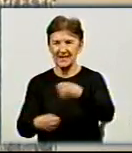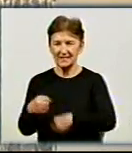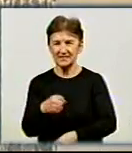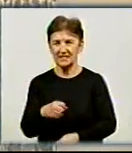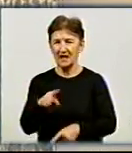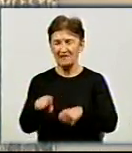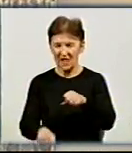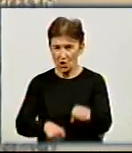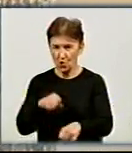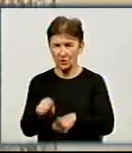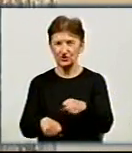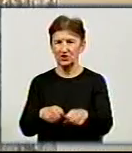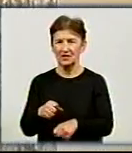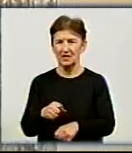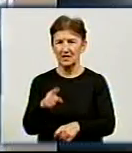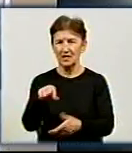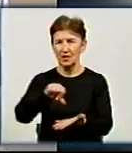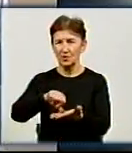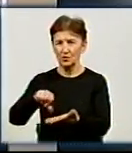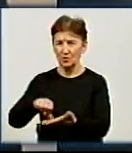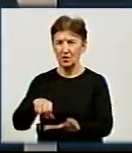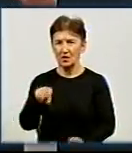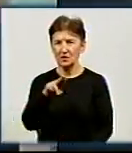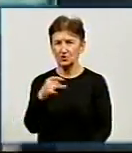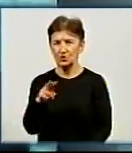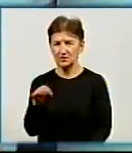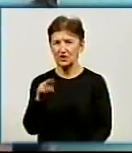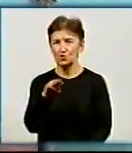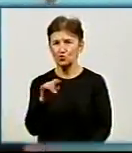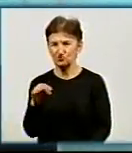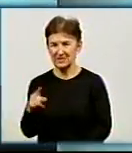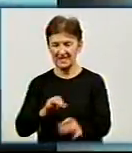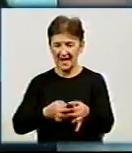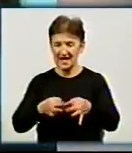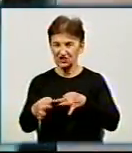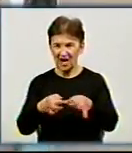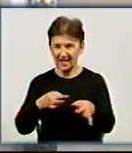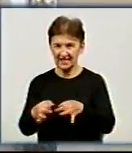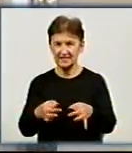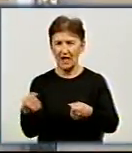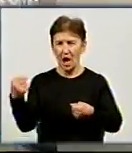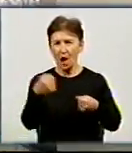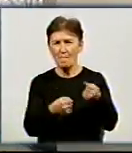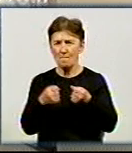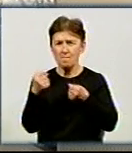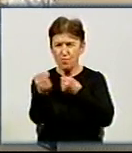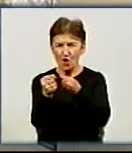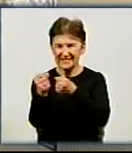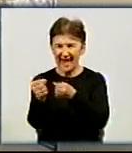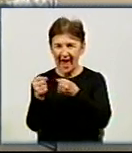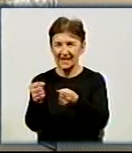вологонщиця Катерина Сокур, представник боротьби дзюд-дзюцу Ярослав Турчин, шахіст Богдан Басько, боксер Павло Гореленко і